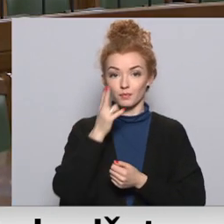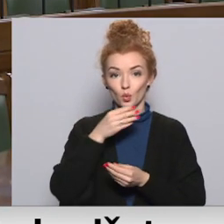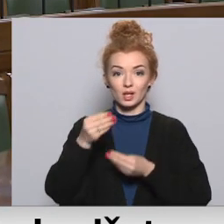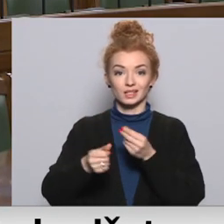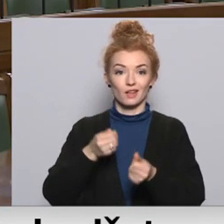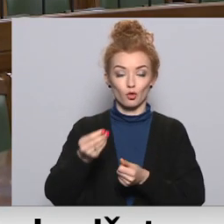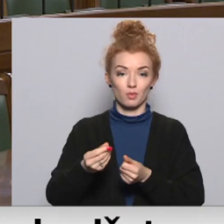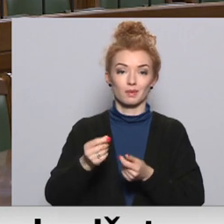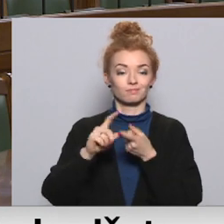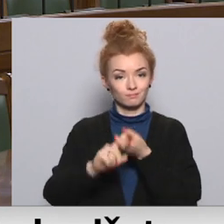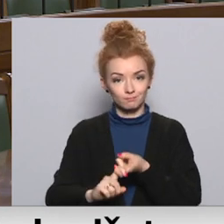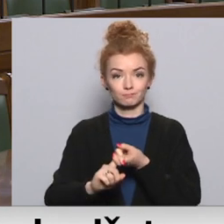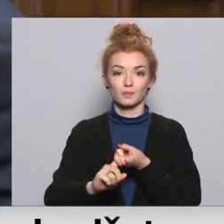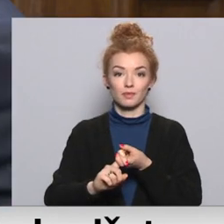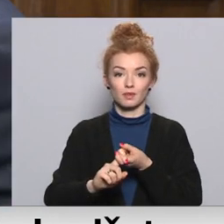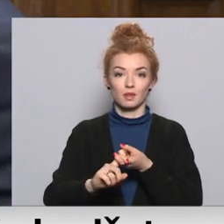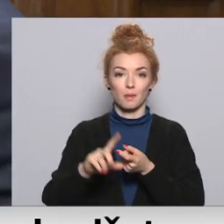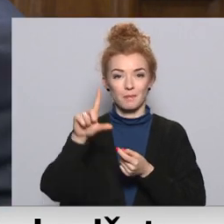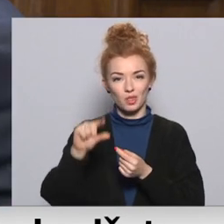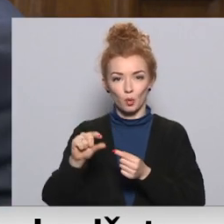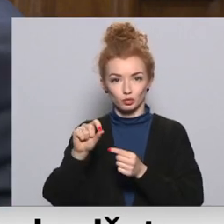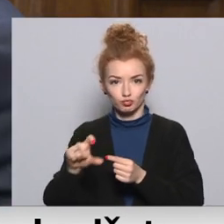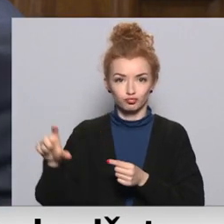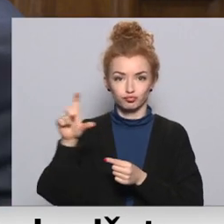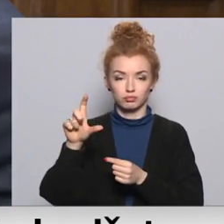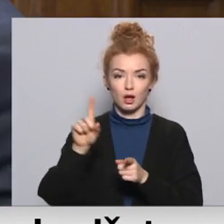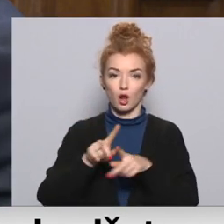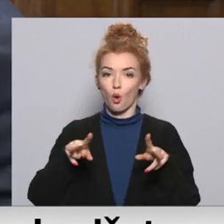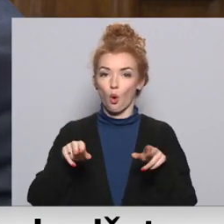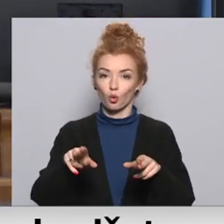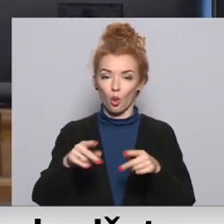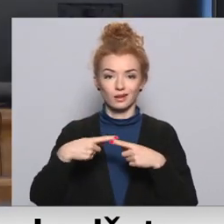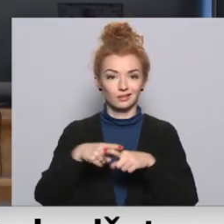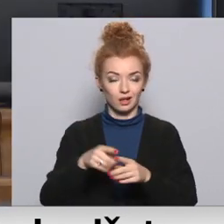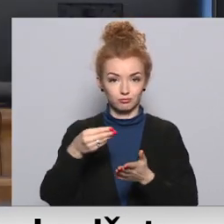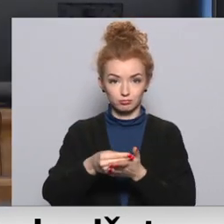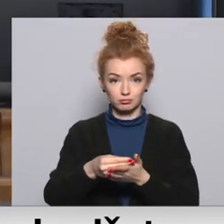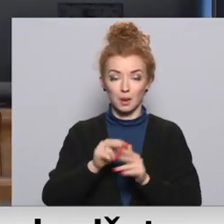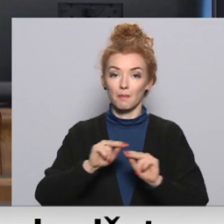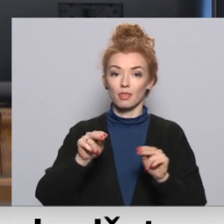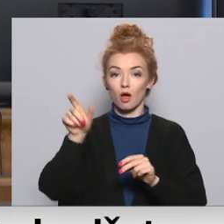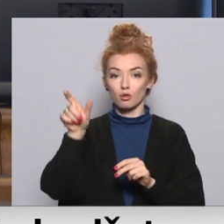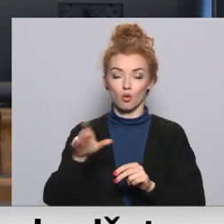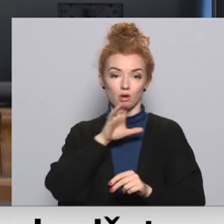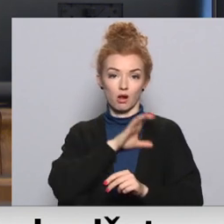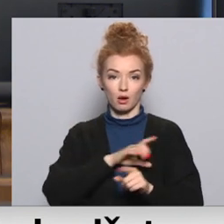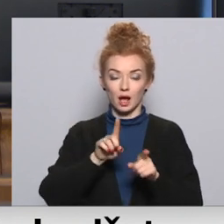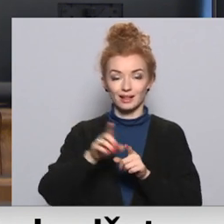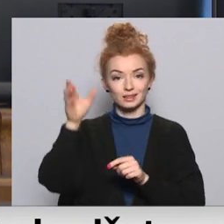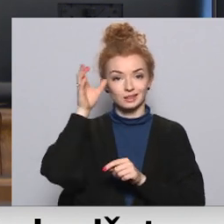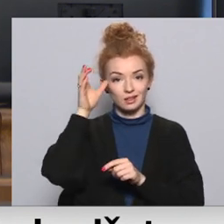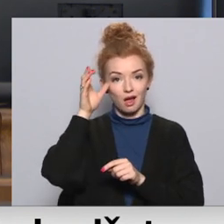pasākumiem paredzēti līdzekļi neapliekamā minimuma palielināšanai, onkoloģijas iekārtām, pedagogu darba samaksas un zinātnes bāzes